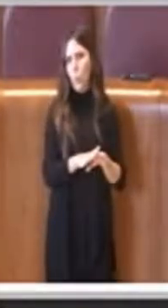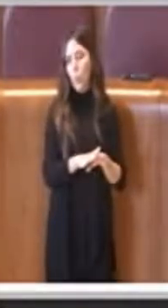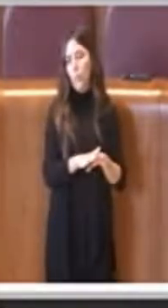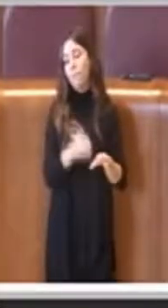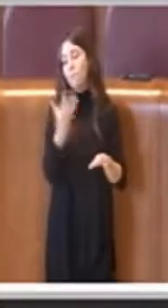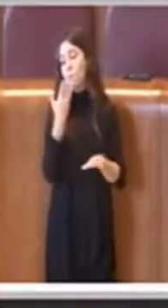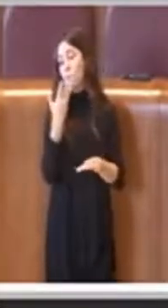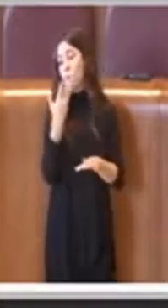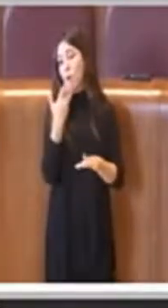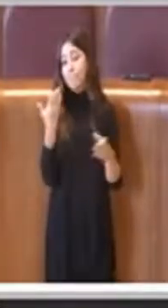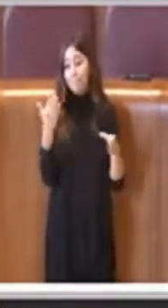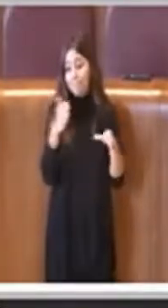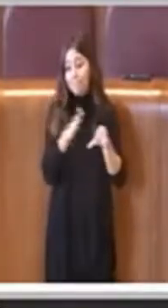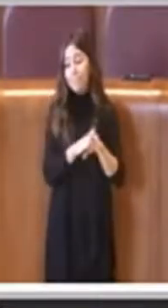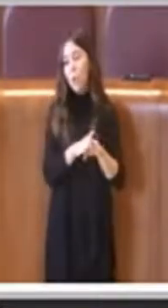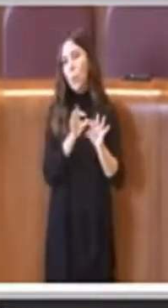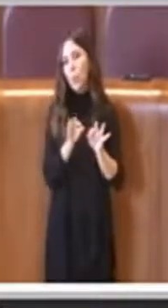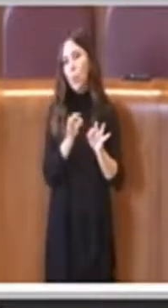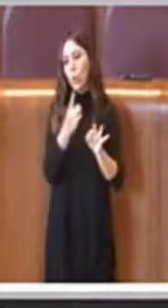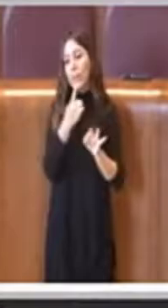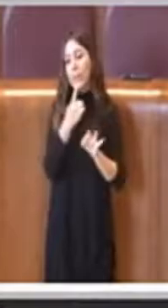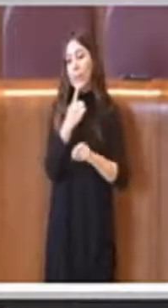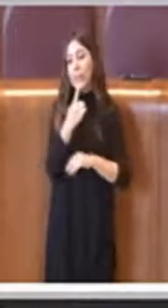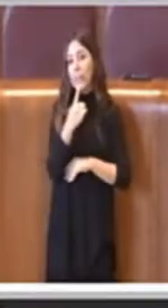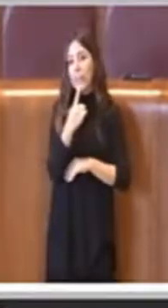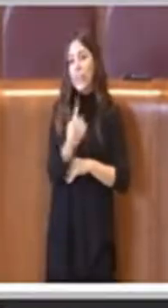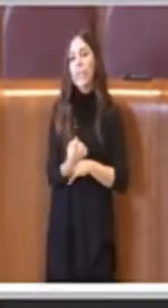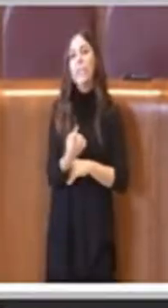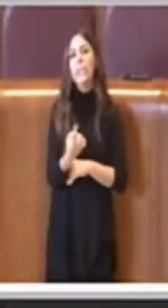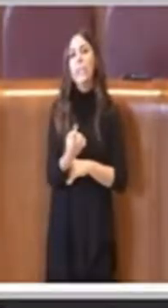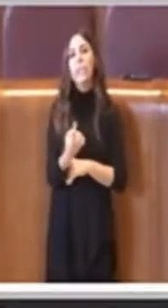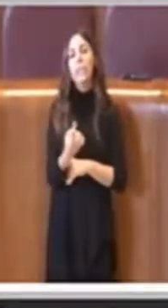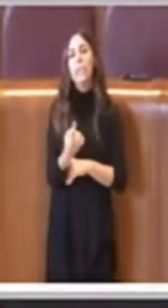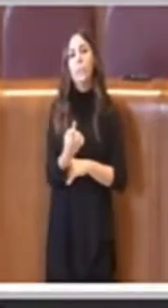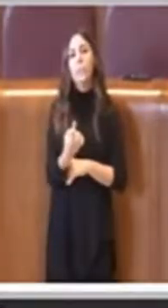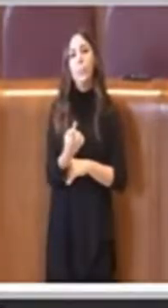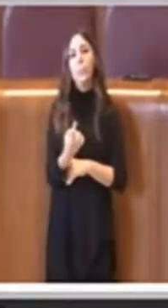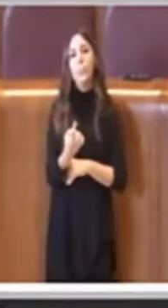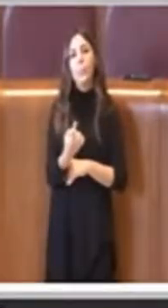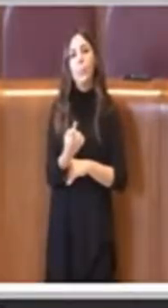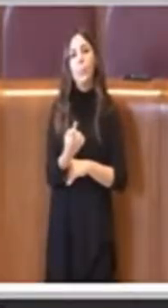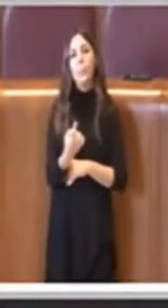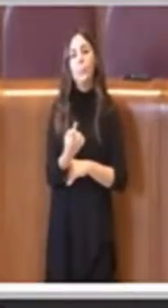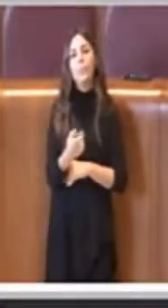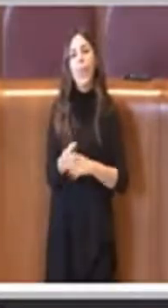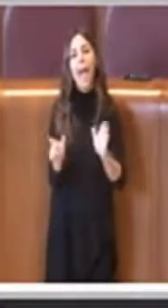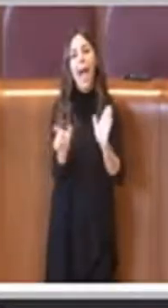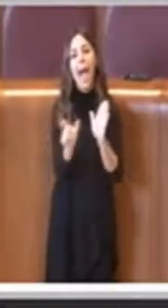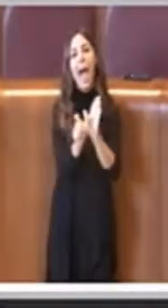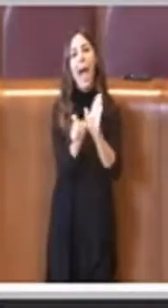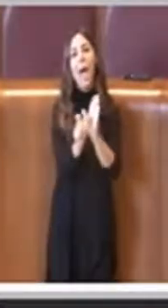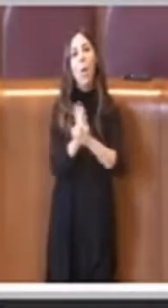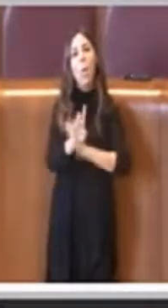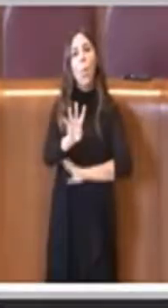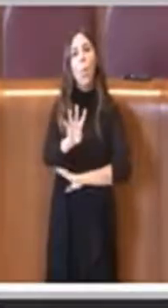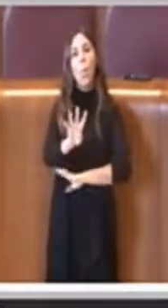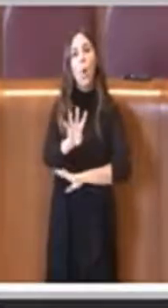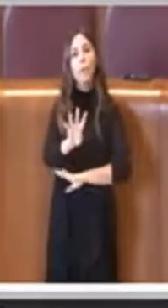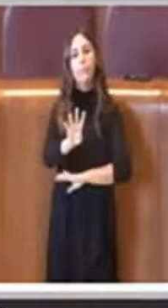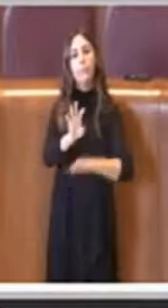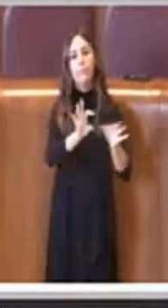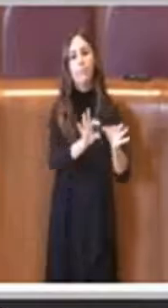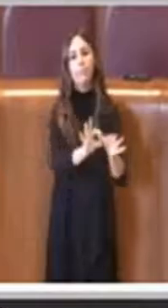concluderlo dicendo che l'articolo 4 a cui faceva